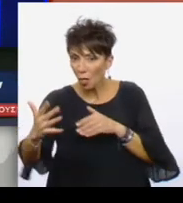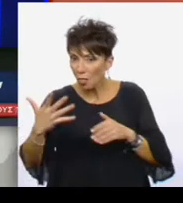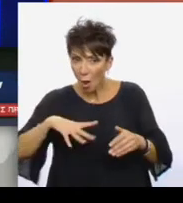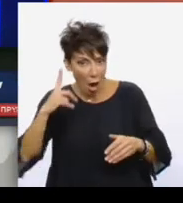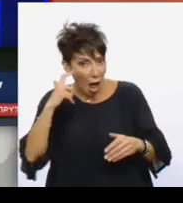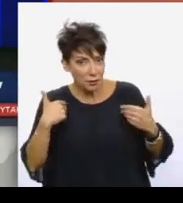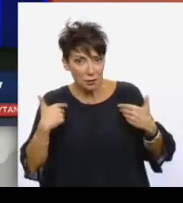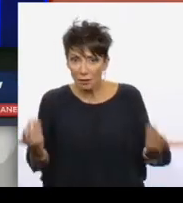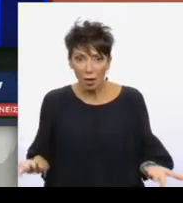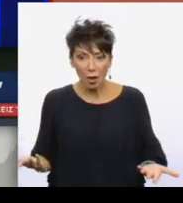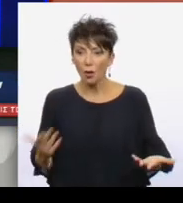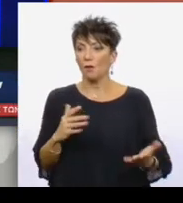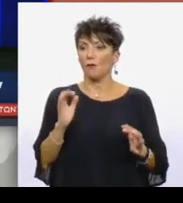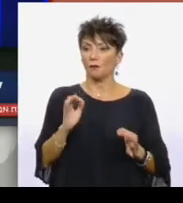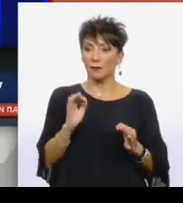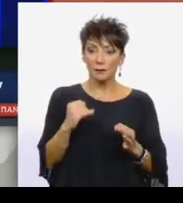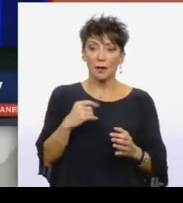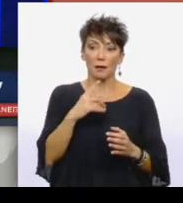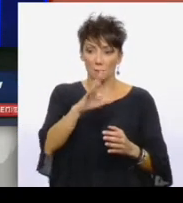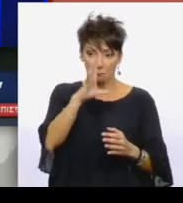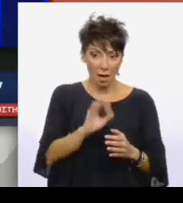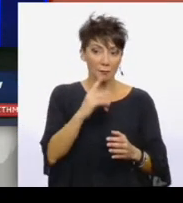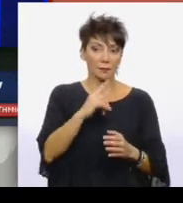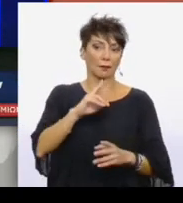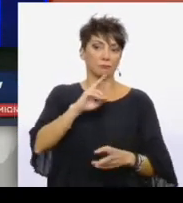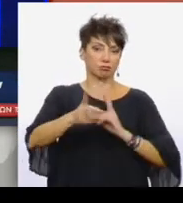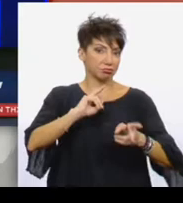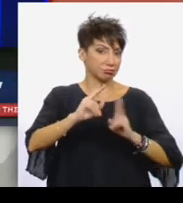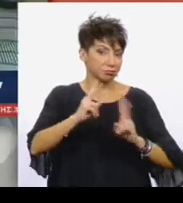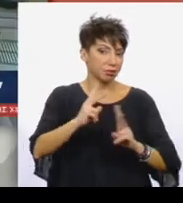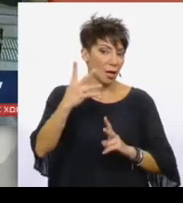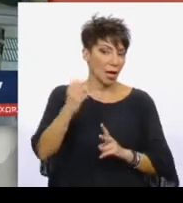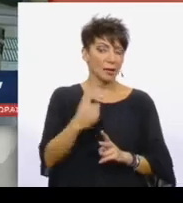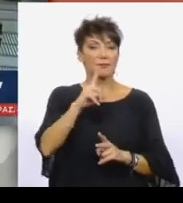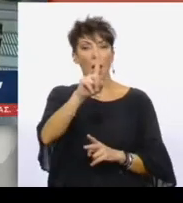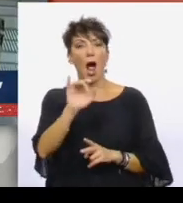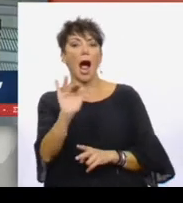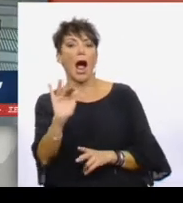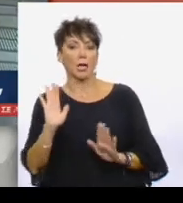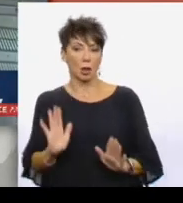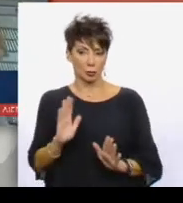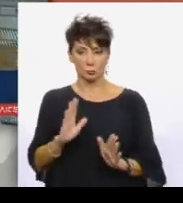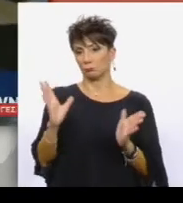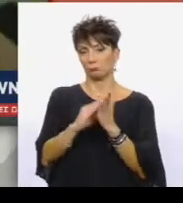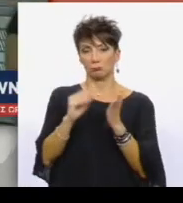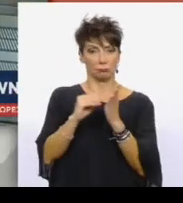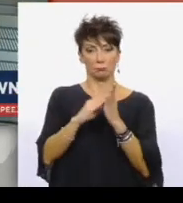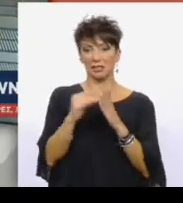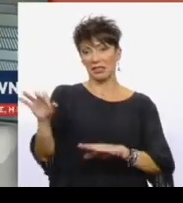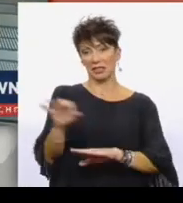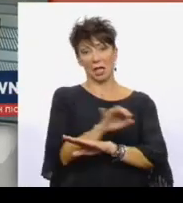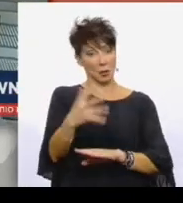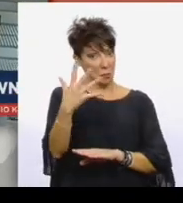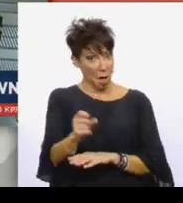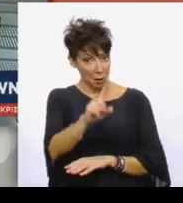πρέπει να χρησιμοποιείτε την πιθό και να υπάρχει μια καλή σχέση με τους πολίτες σε όλο αυτό που θα ακολουθήσει. Θέλω να ρωτήσω καταρχάς λοιπόν αν υπάρχει ένα τέτοιο σχέδιο, από αύριο